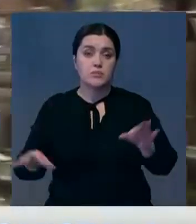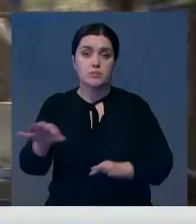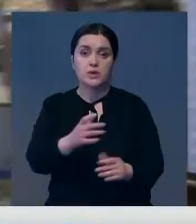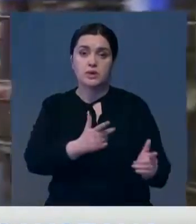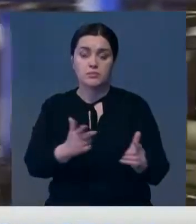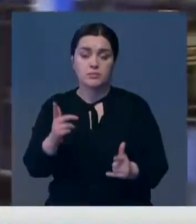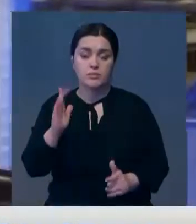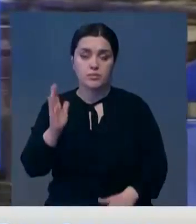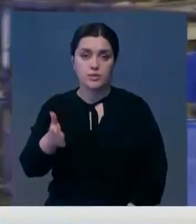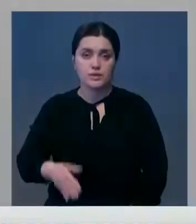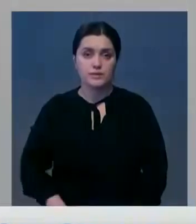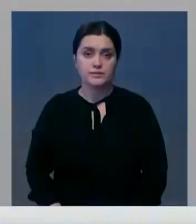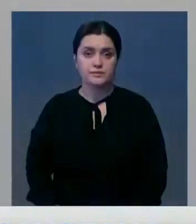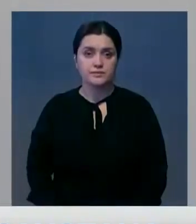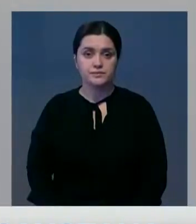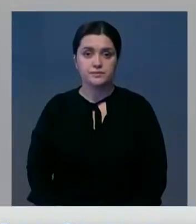еще 23 проекта.